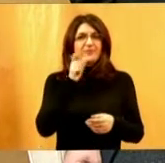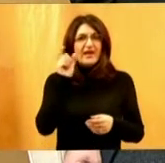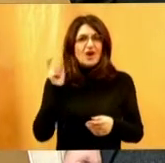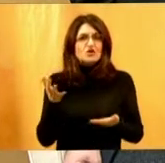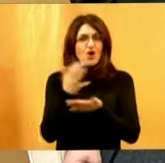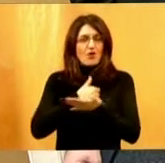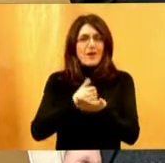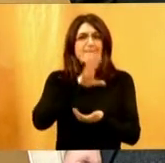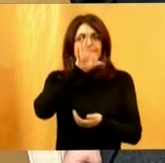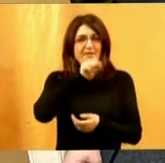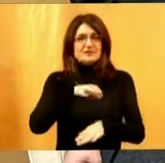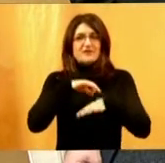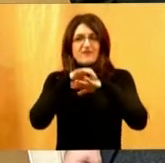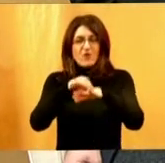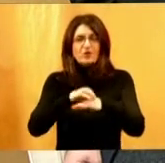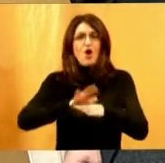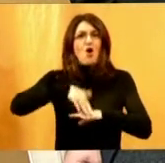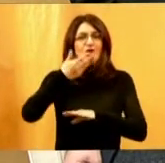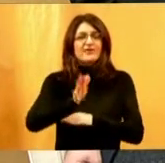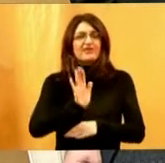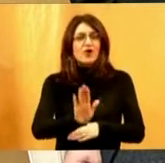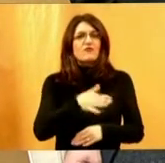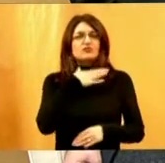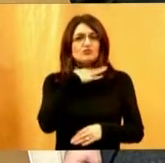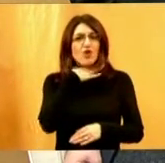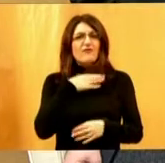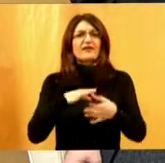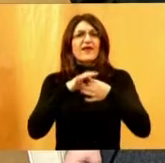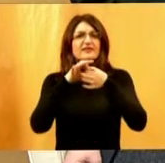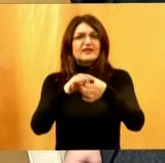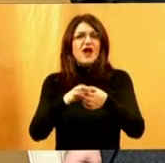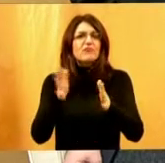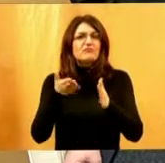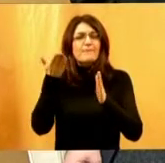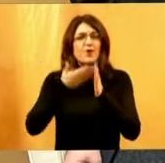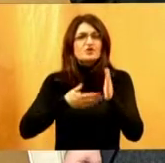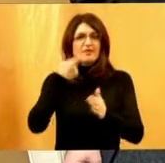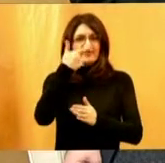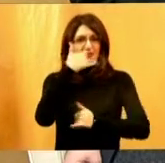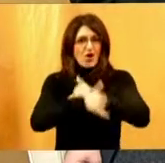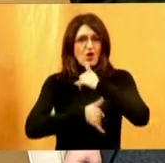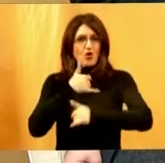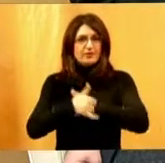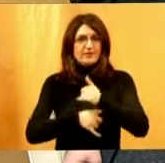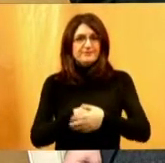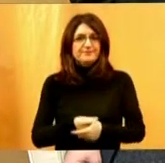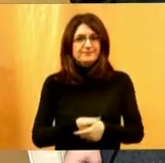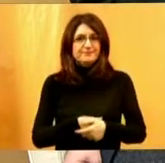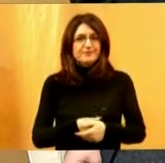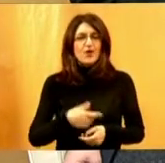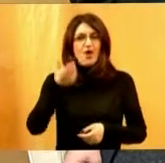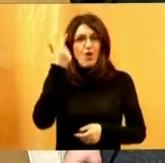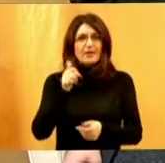pasa vodiča onda njihov proces školovanja traje prosječno oko dvije godine. Od